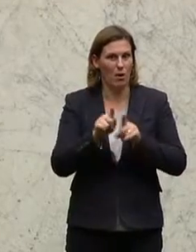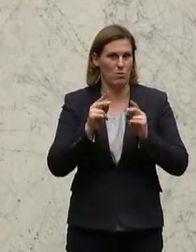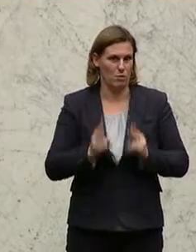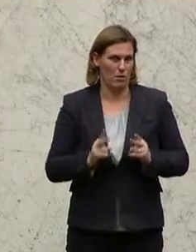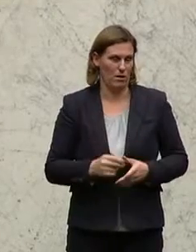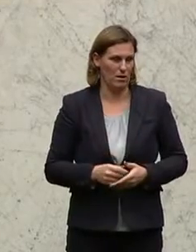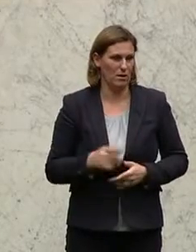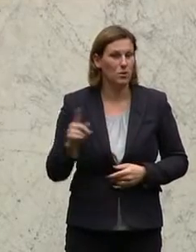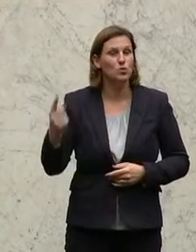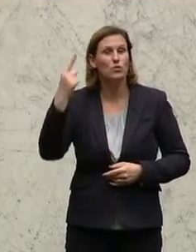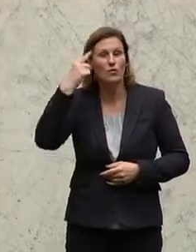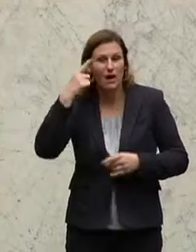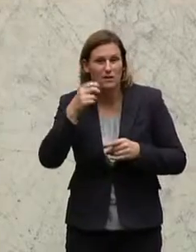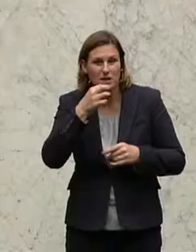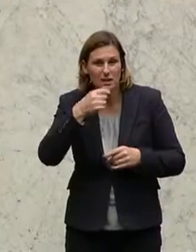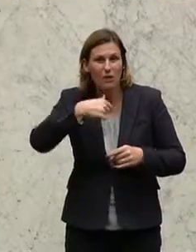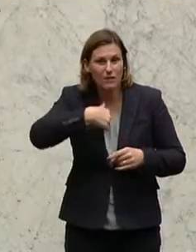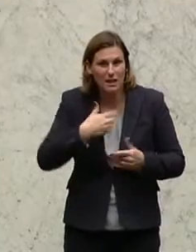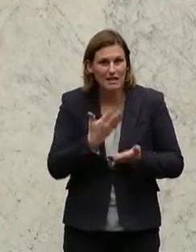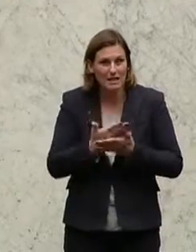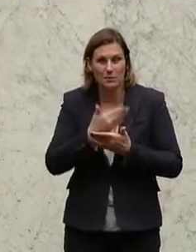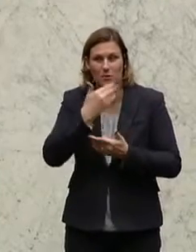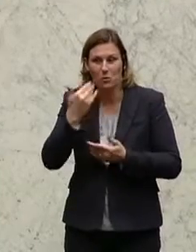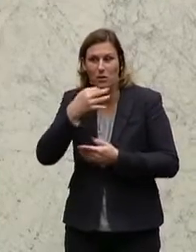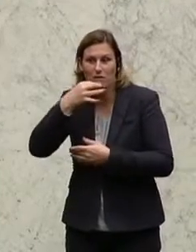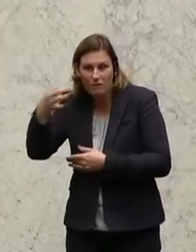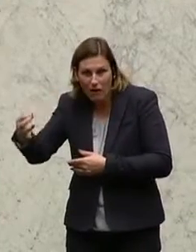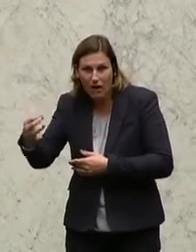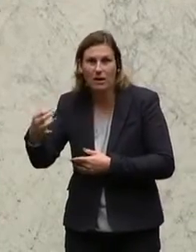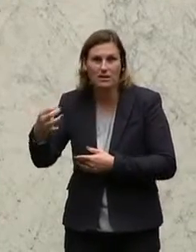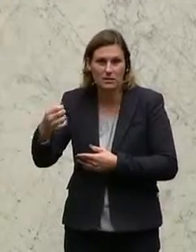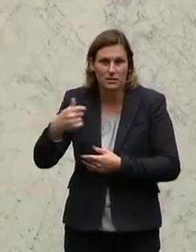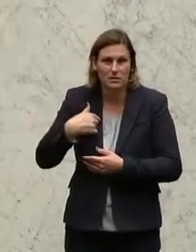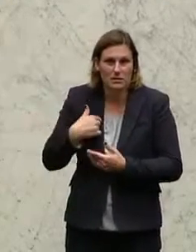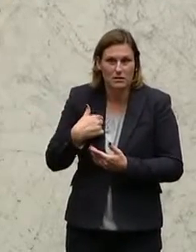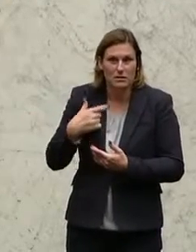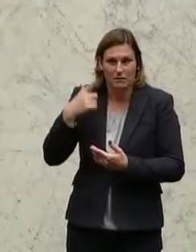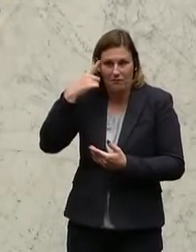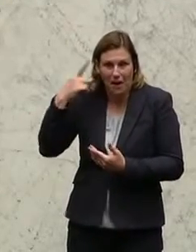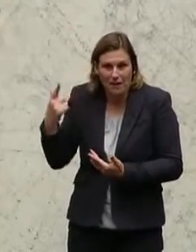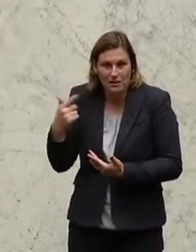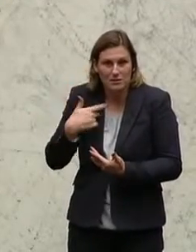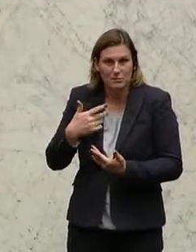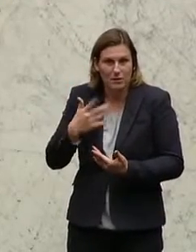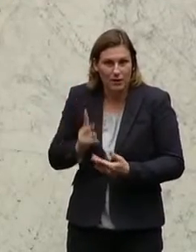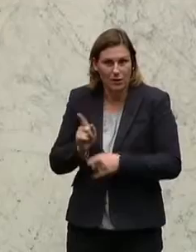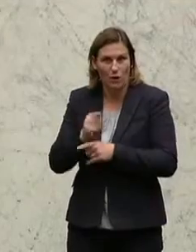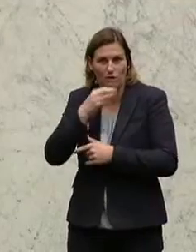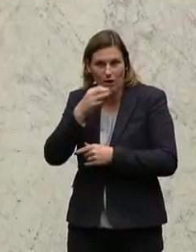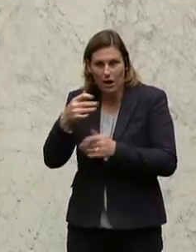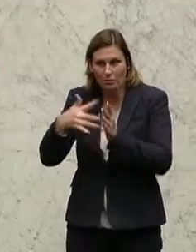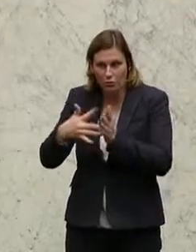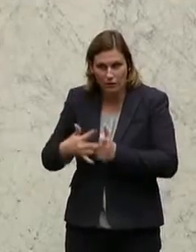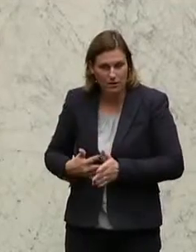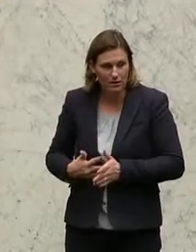Und Sie wissen genauso wie ich, deswegen frage ich Sie nicht, ich unterstelle Ihnen das, dass Sie das wissen, obwohl ich natürlich auch fragen könnte und Sie prüfen